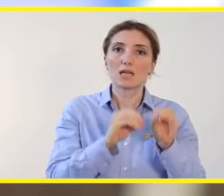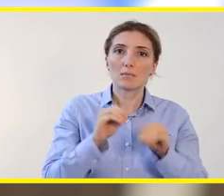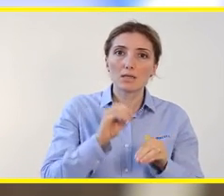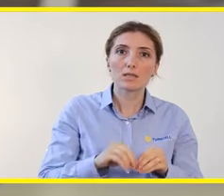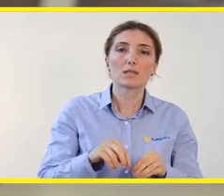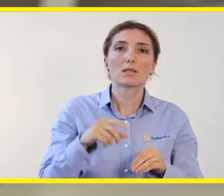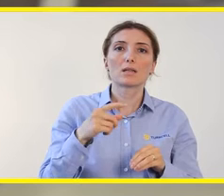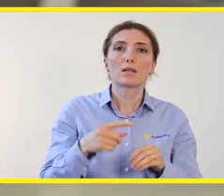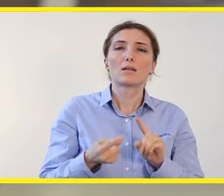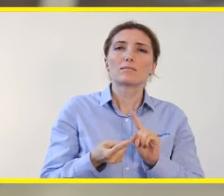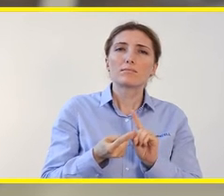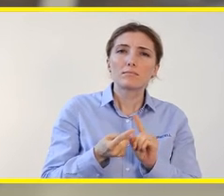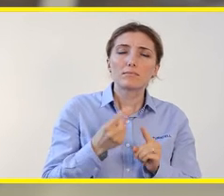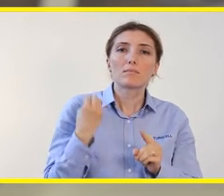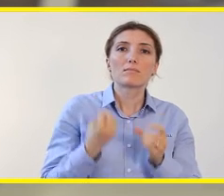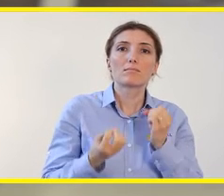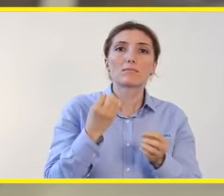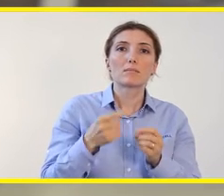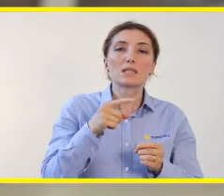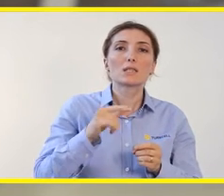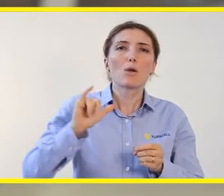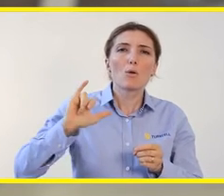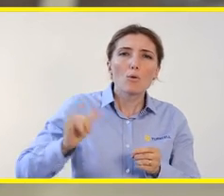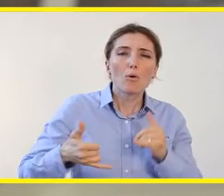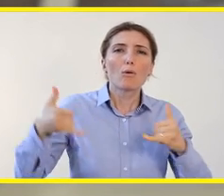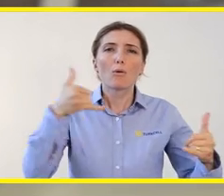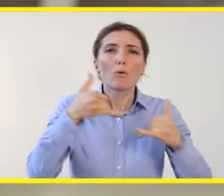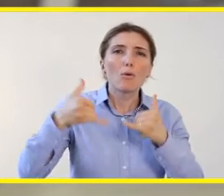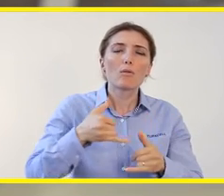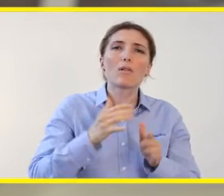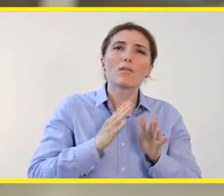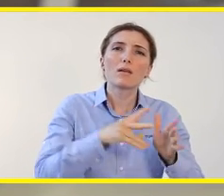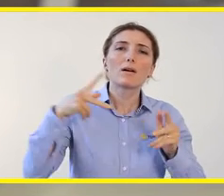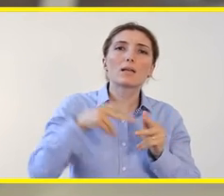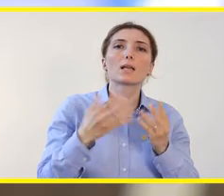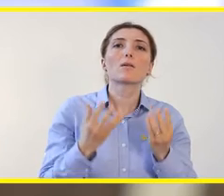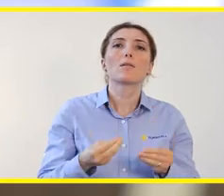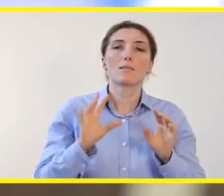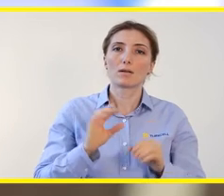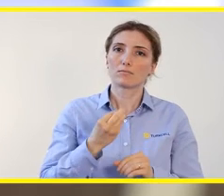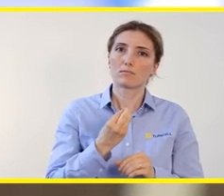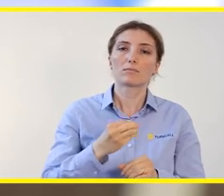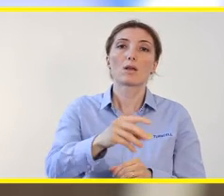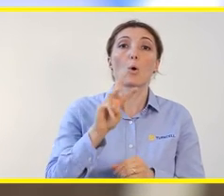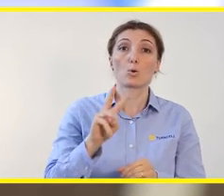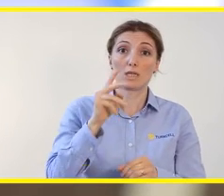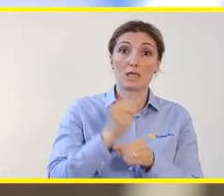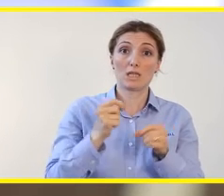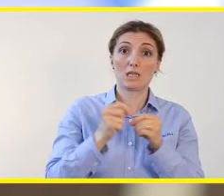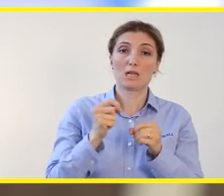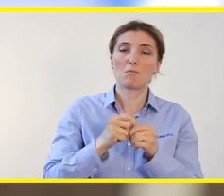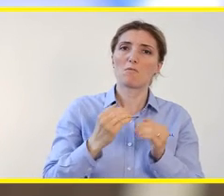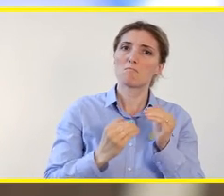T60, 2400 mAh bataryası ile sizi yoğun kullanımda bile yarı yolda bırakmıyor. 32 GB'e kadar